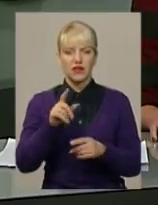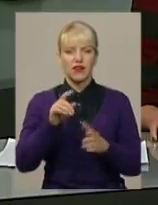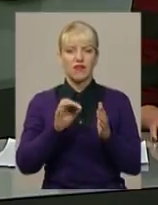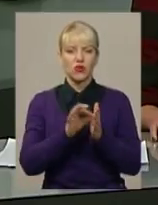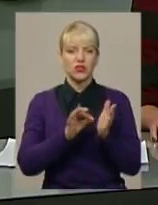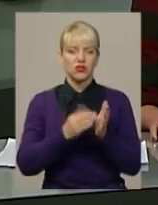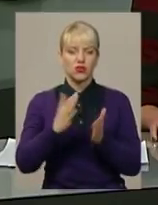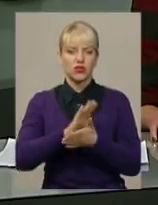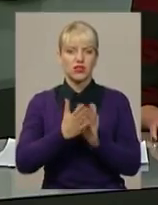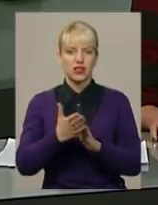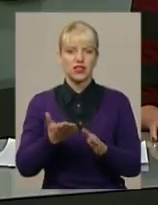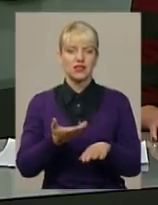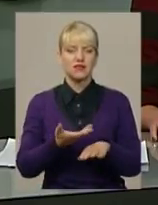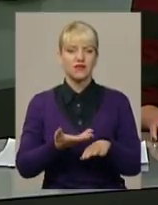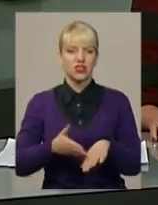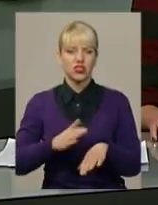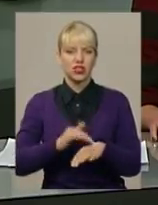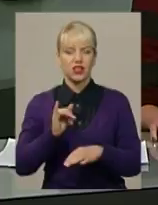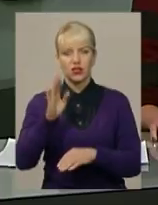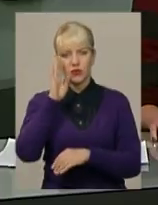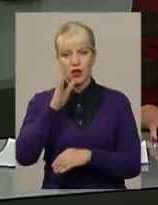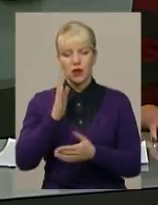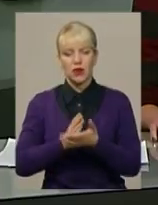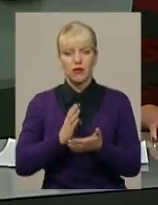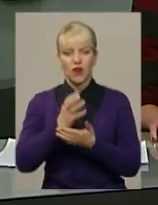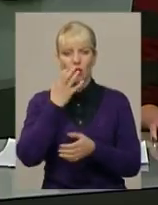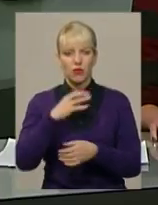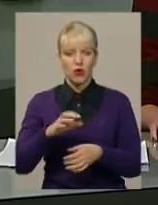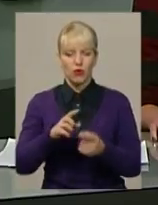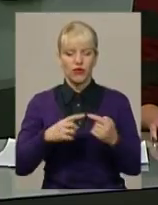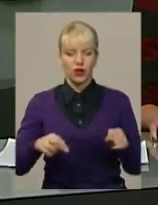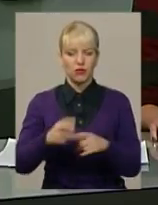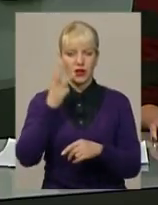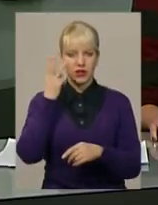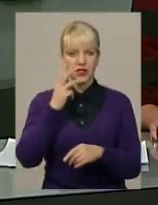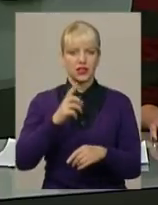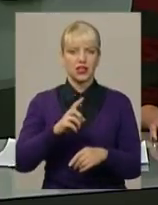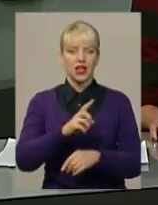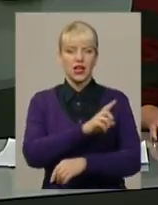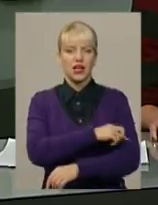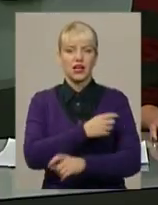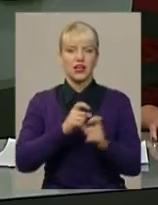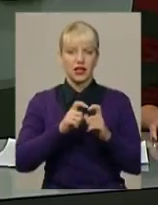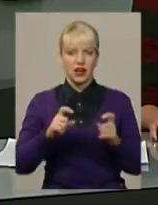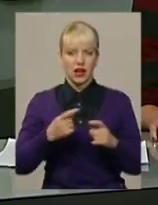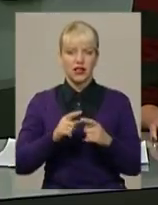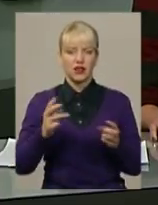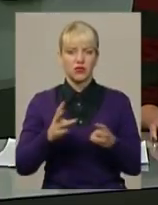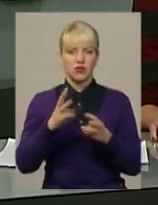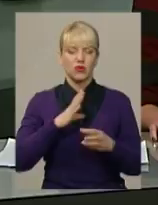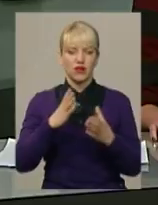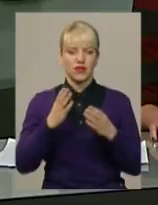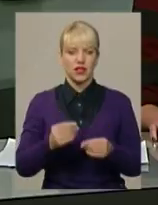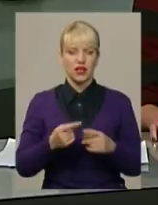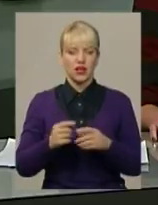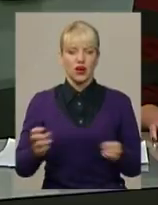стан як стабільно важкий. Наразі чоловік перебуває в опіковому відділенні Хмельницької обласної лікарні. Нагадаю, пожежа сталася сьогодні в день.